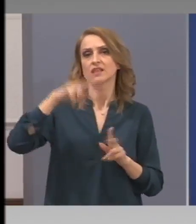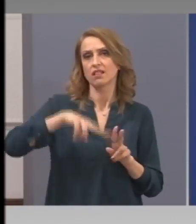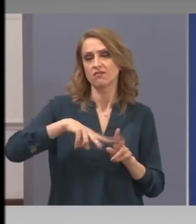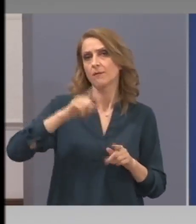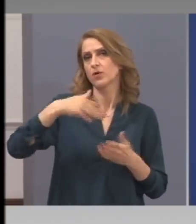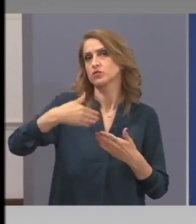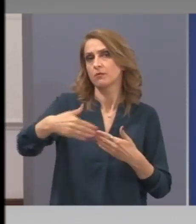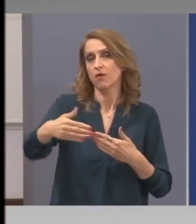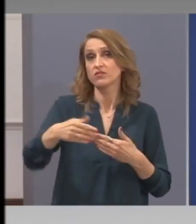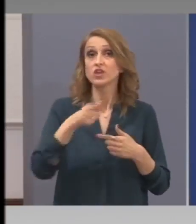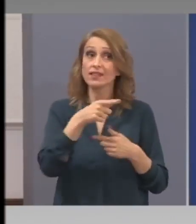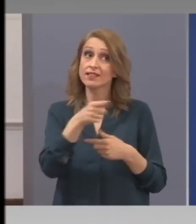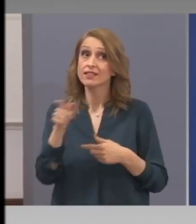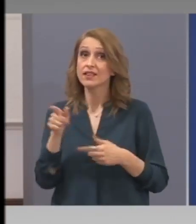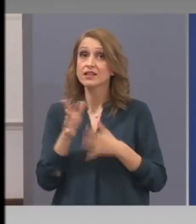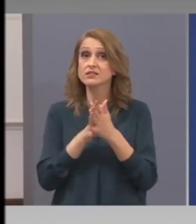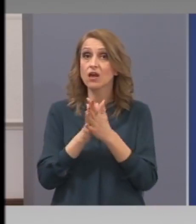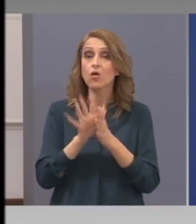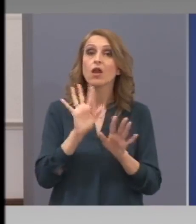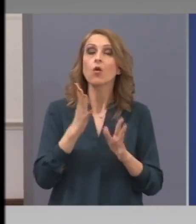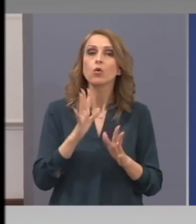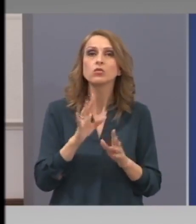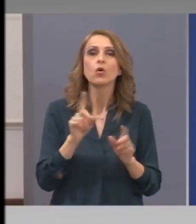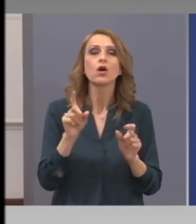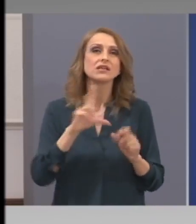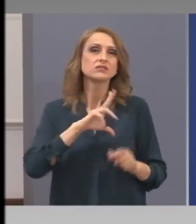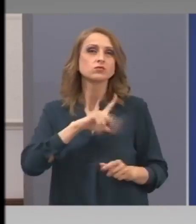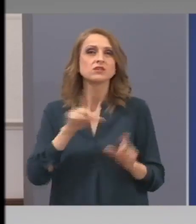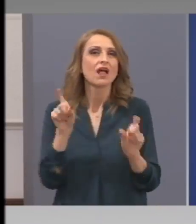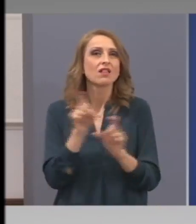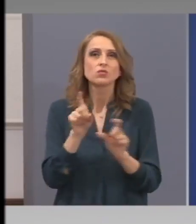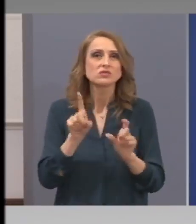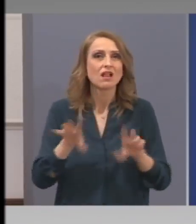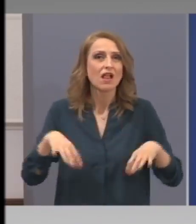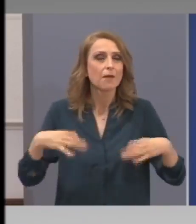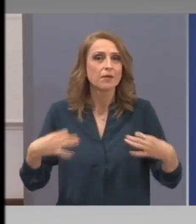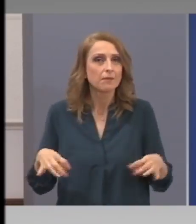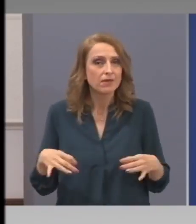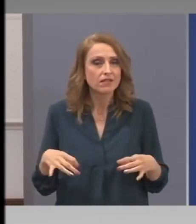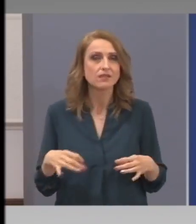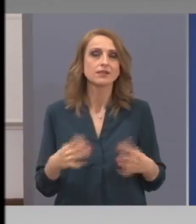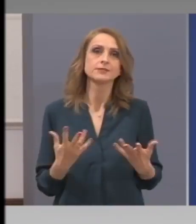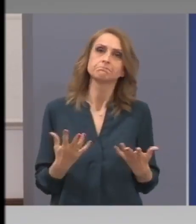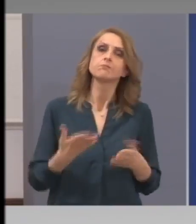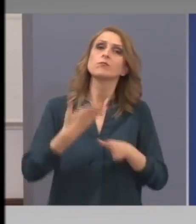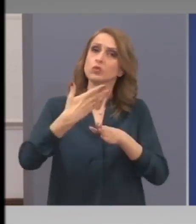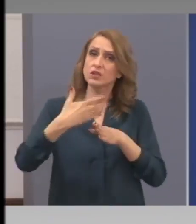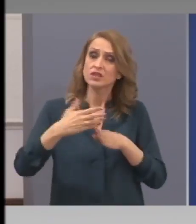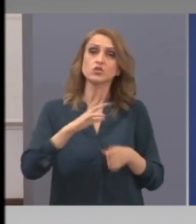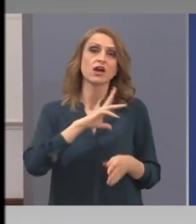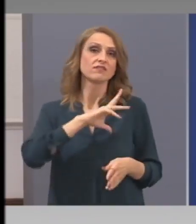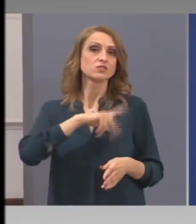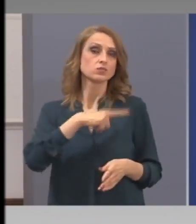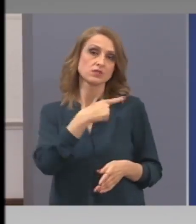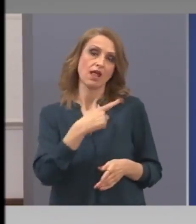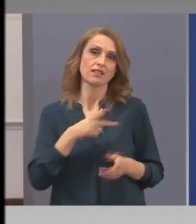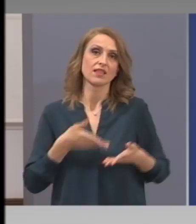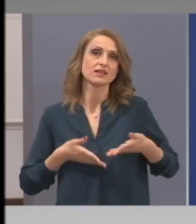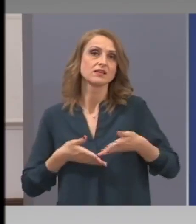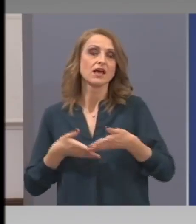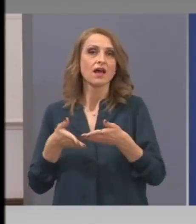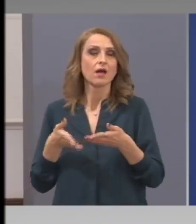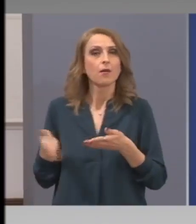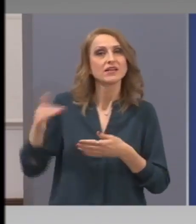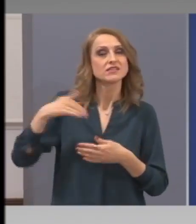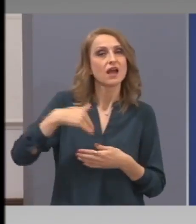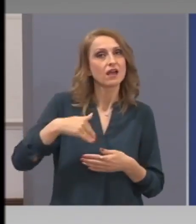Тези български граждани, които са социално слаби, продължават да се ползват от системата на социална закрива, която не съществува